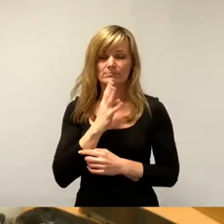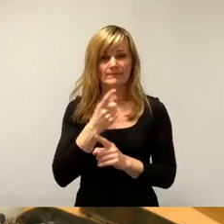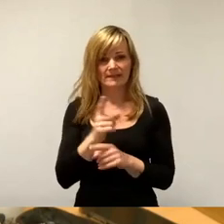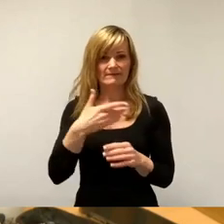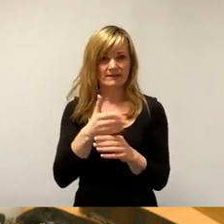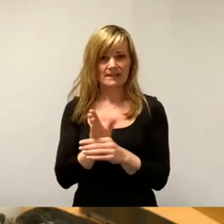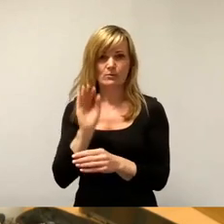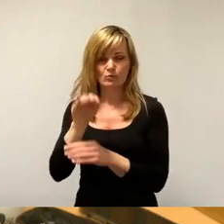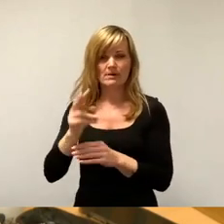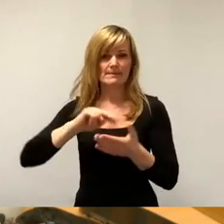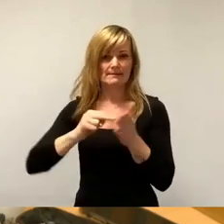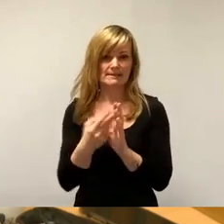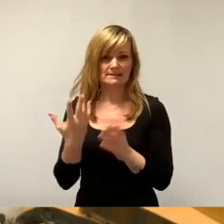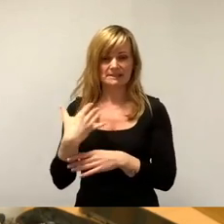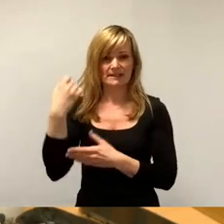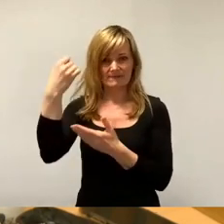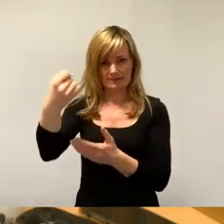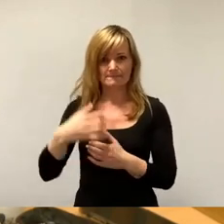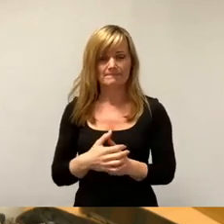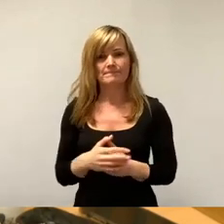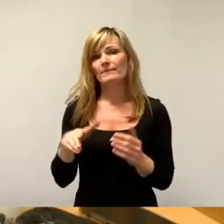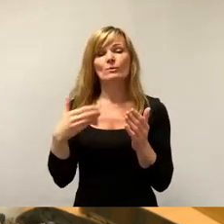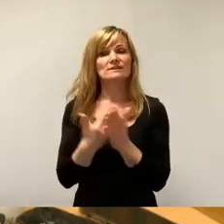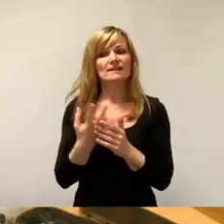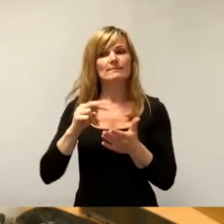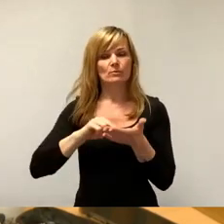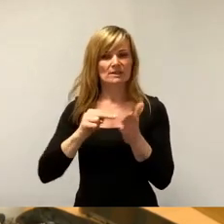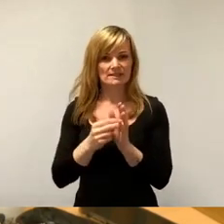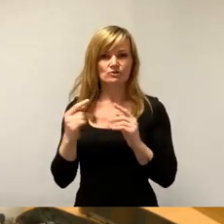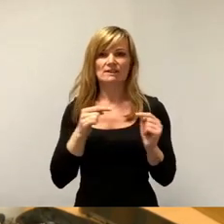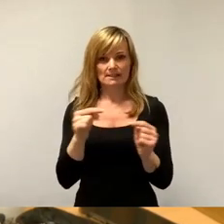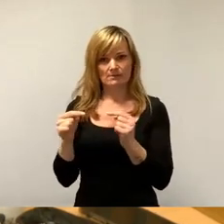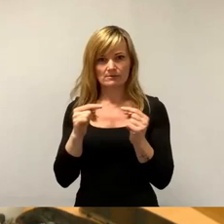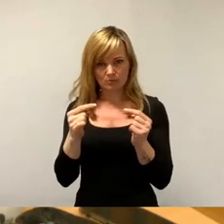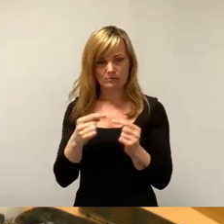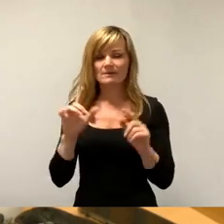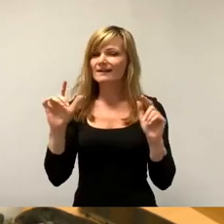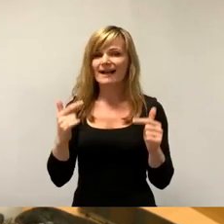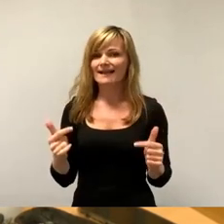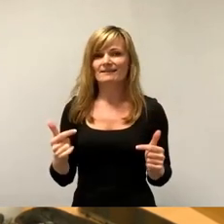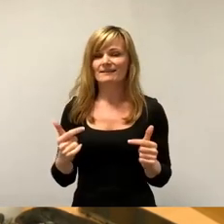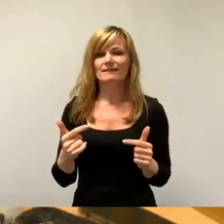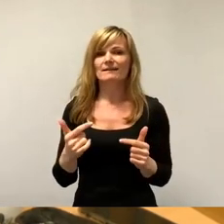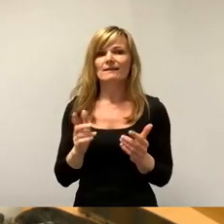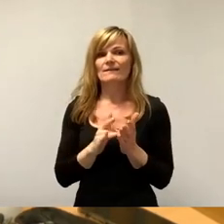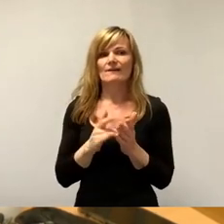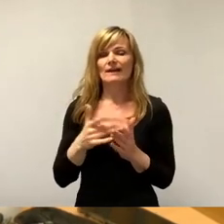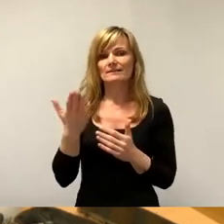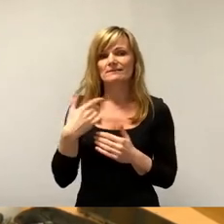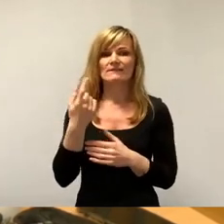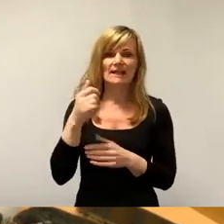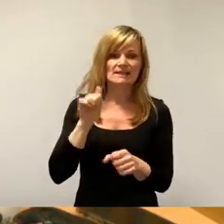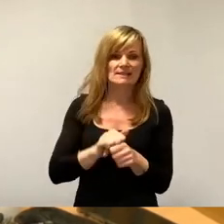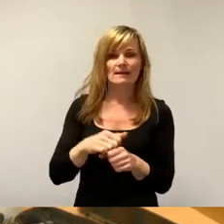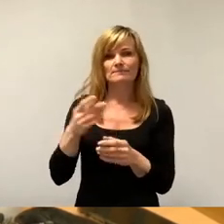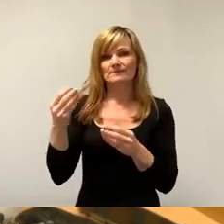überplanmäßigen Gewinne. Und das wäre eine politische Diskussion. Keine, weil wir da mal vom Finanzamt Bescheid